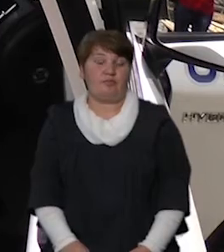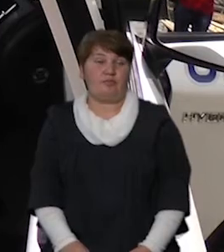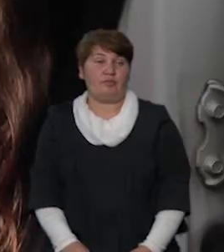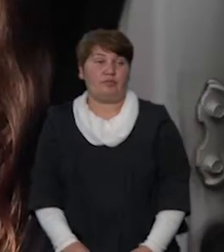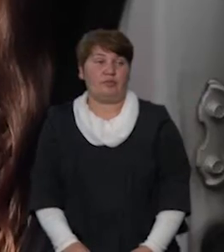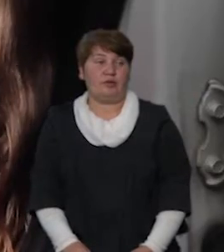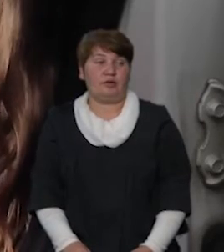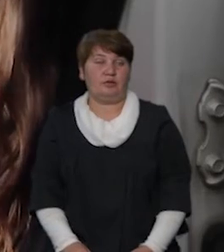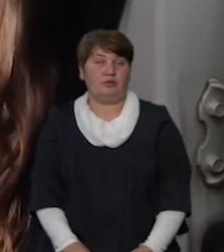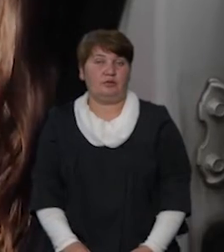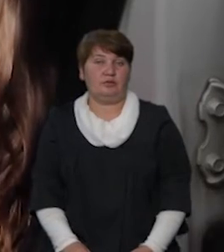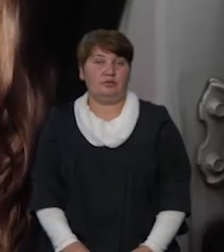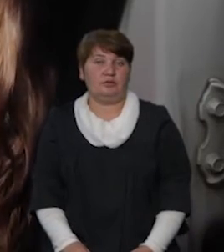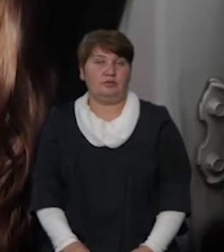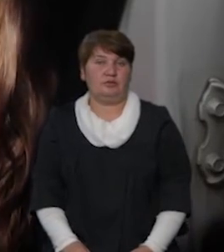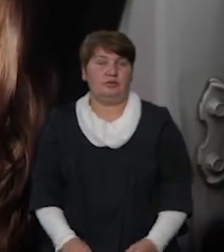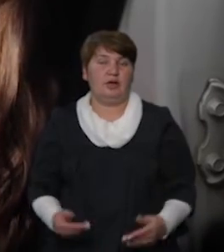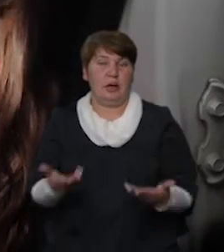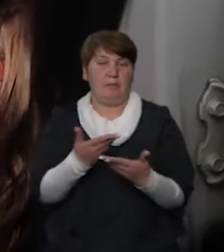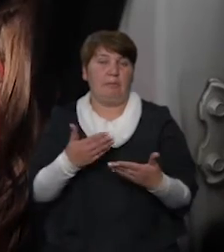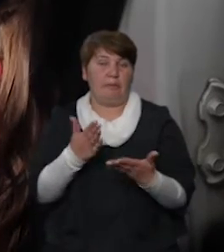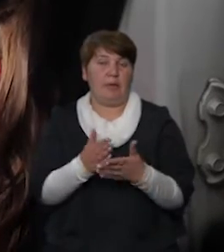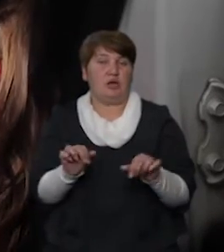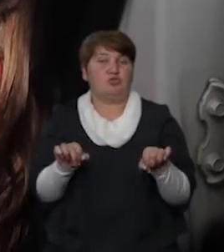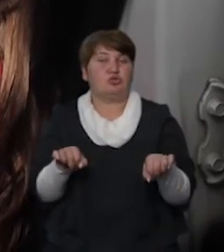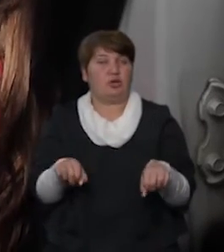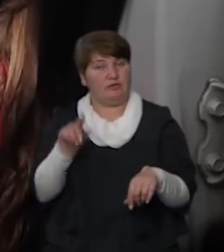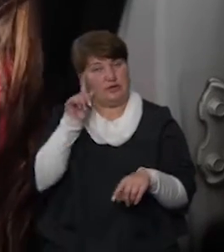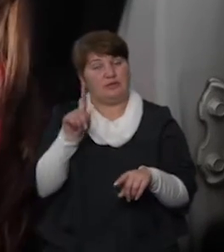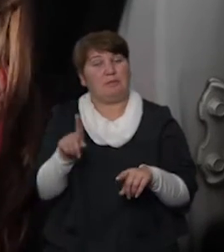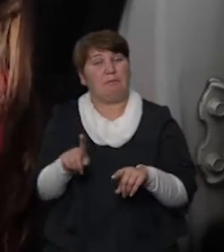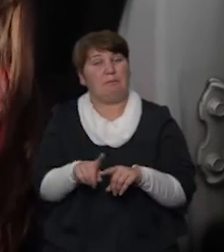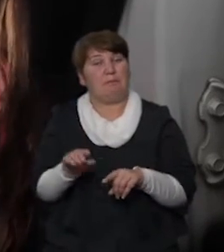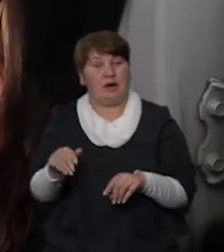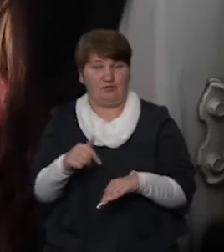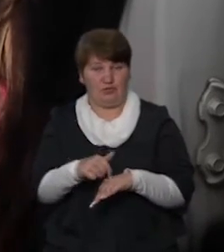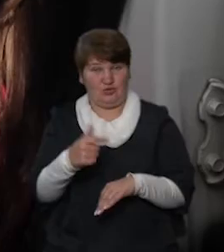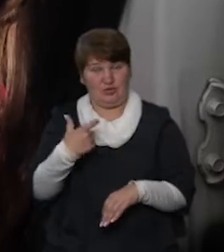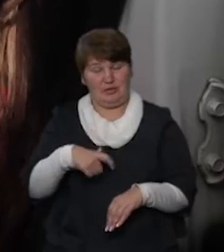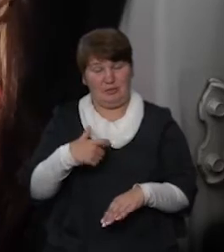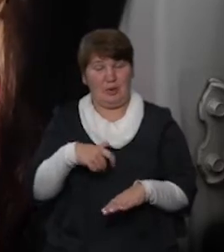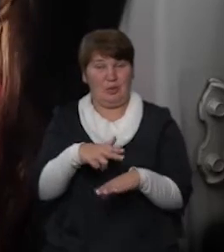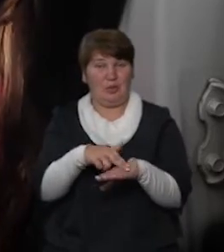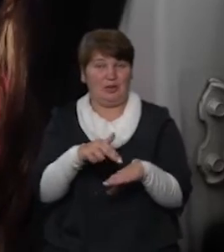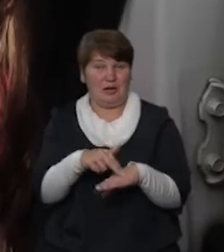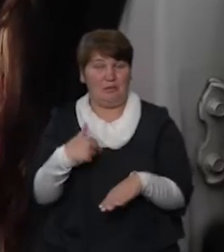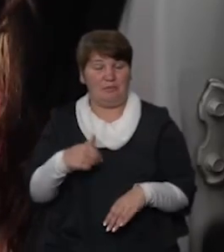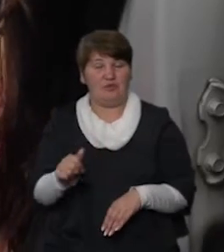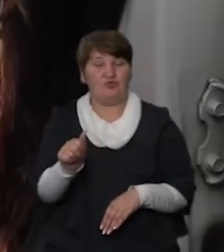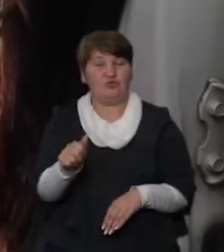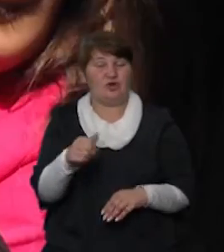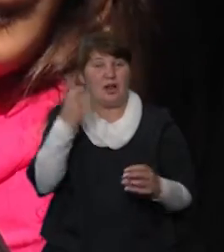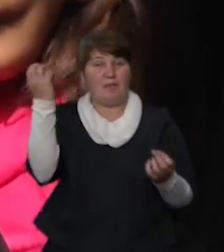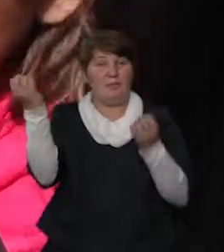«Ми мали можливість з братиком відчувати себе поліцейськими, ми включали мигалки,